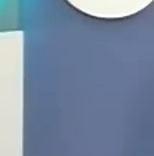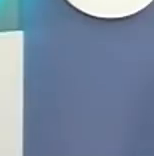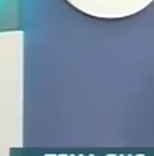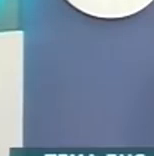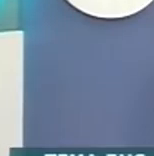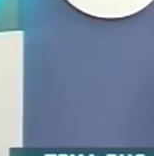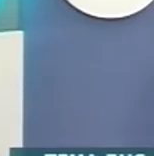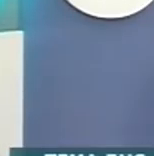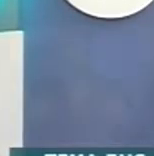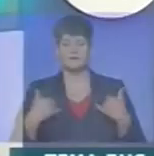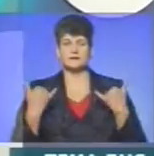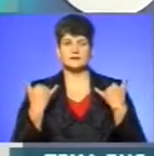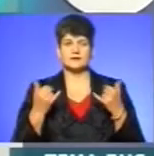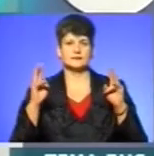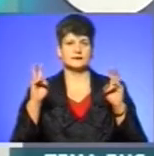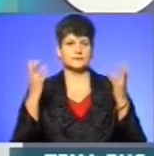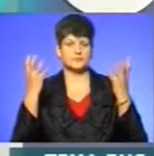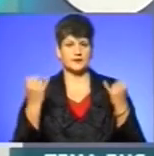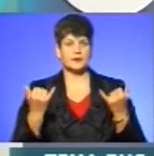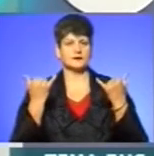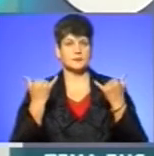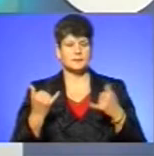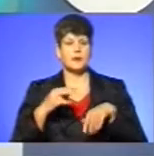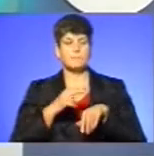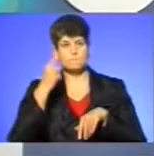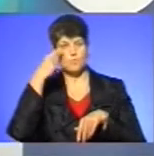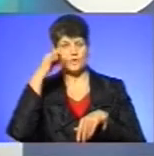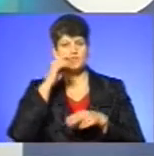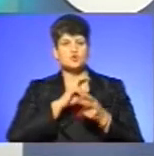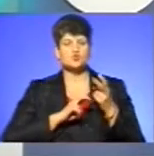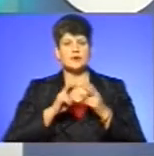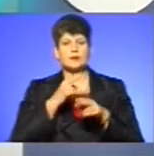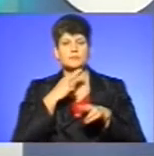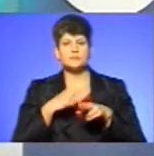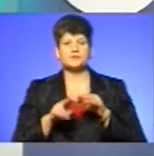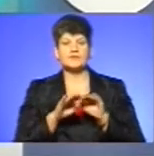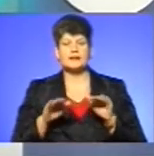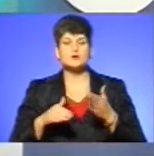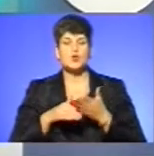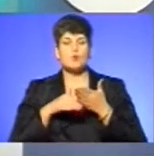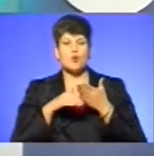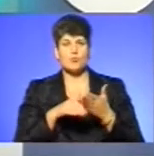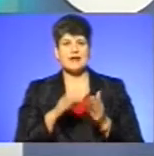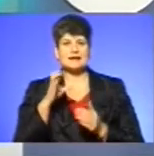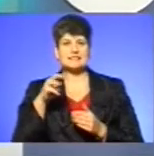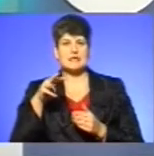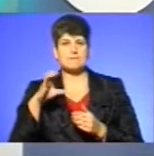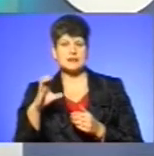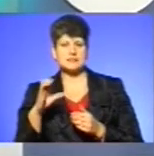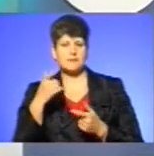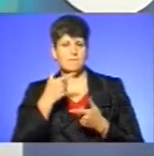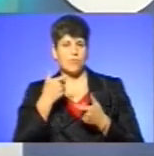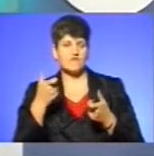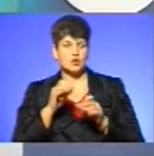Вітаю вас в ефірі тема дня. Відтепер поліція шукатиме зниклих дітей за допомогою смс-повідомлень. З 31